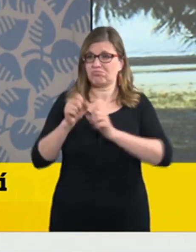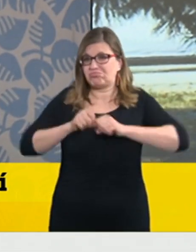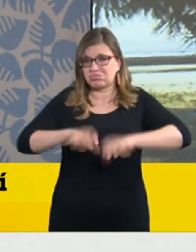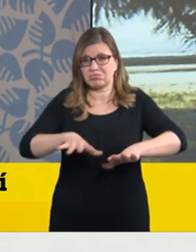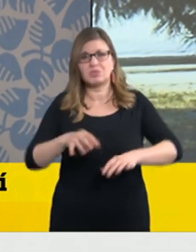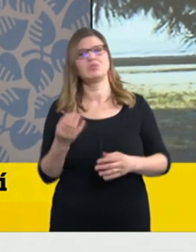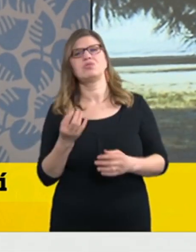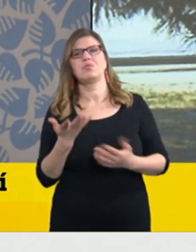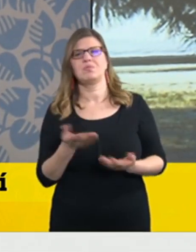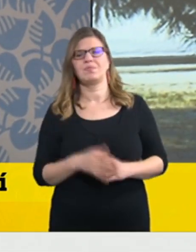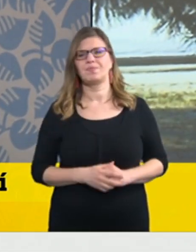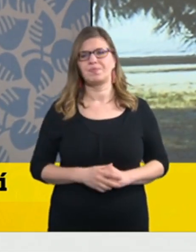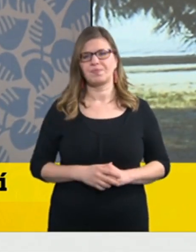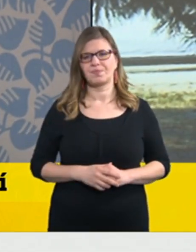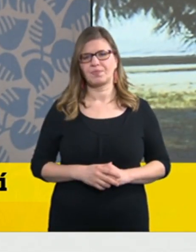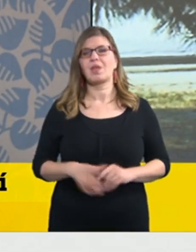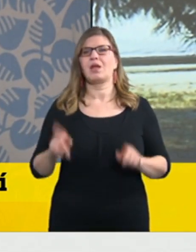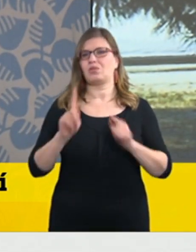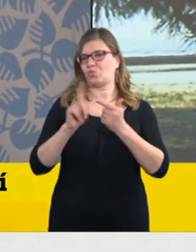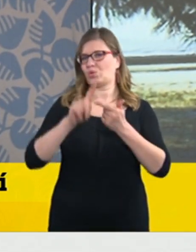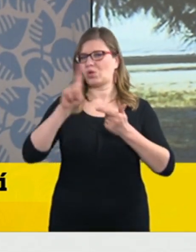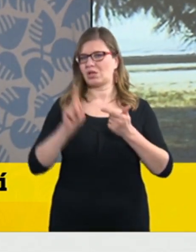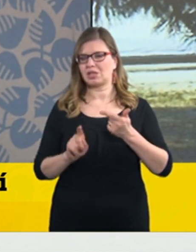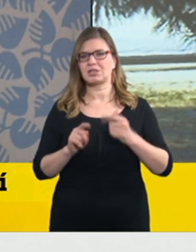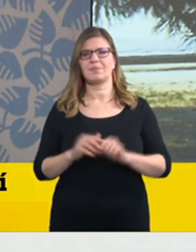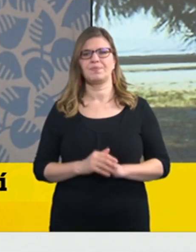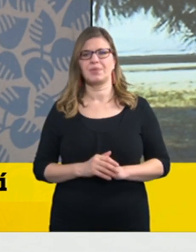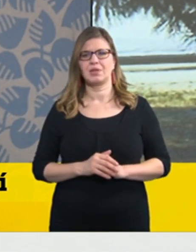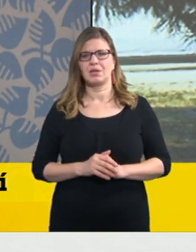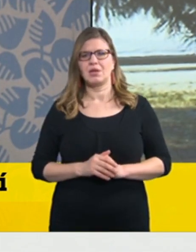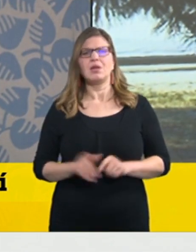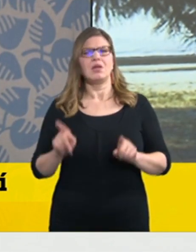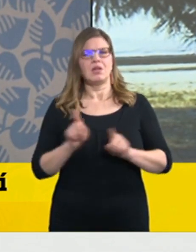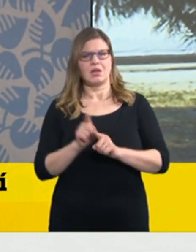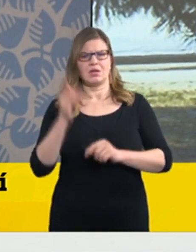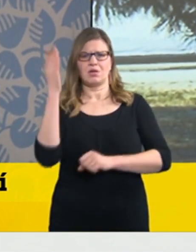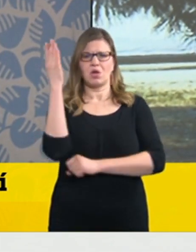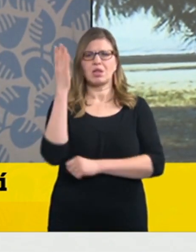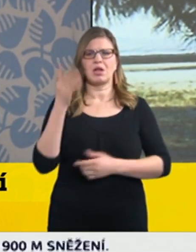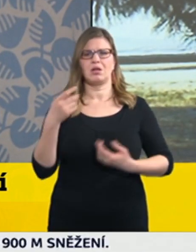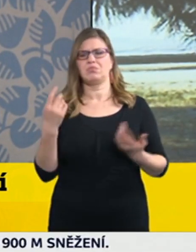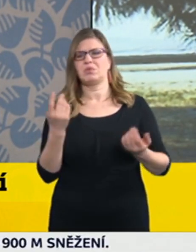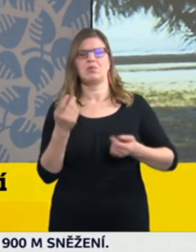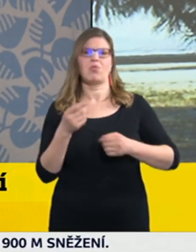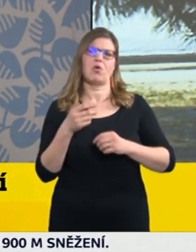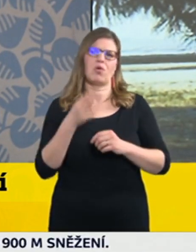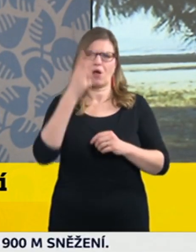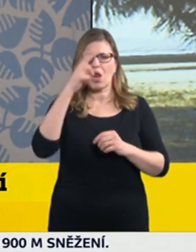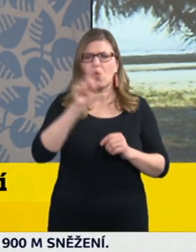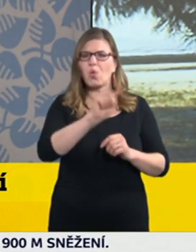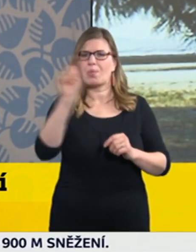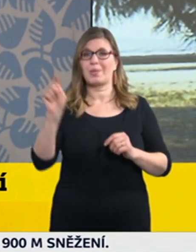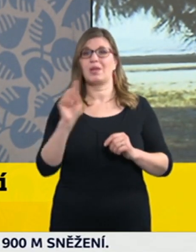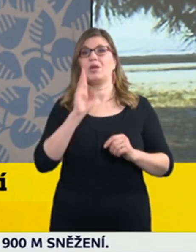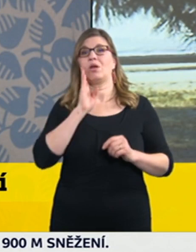jak budou hotelové nebo ubytovací kapacita nějak pokutovány, a pokud tedy ubytují celou rodinu, která nebude